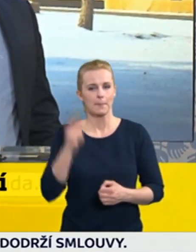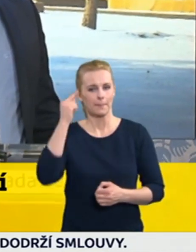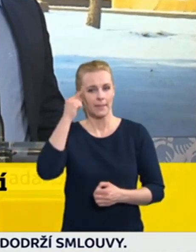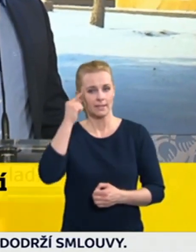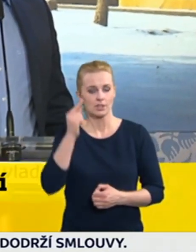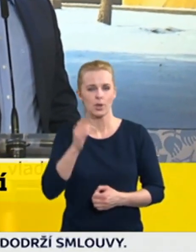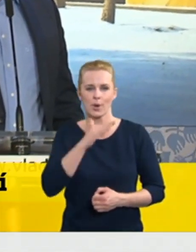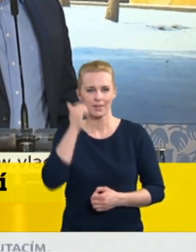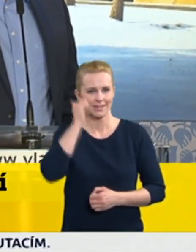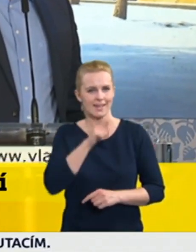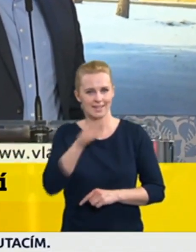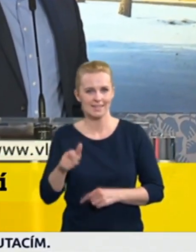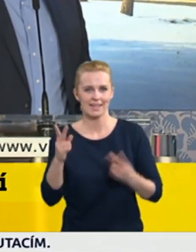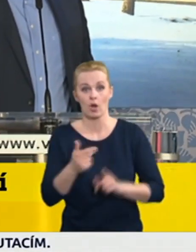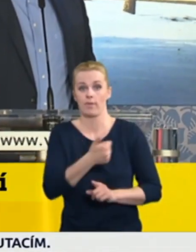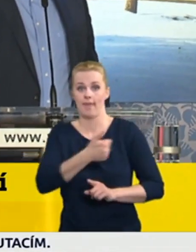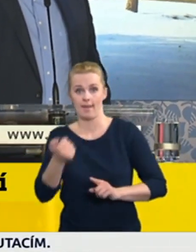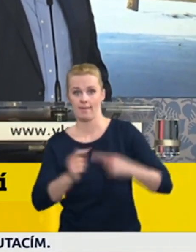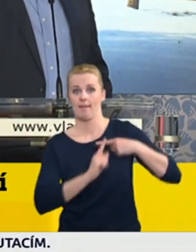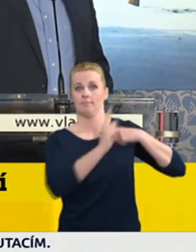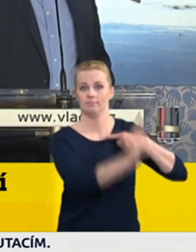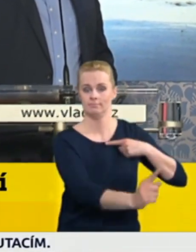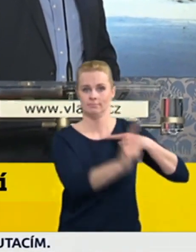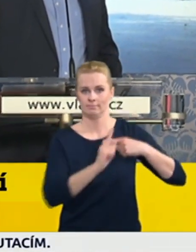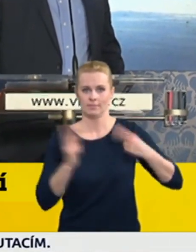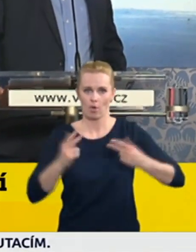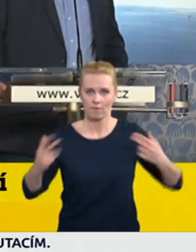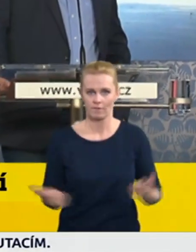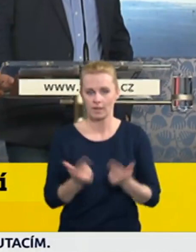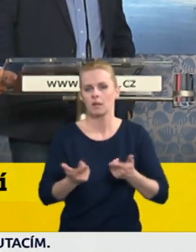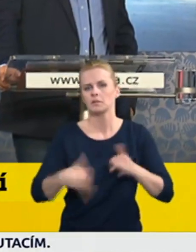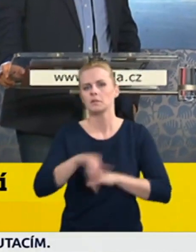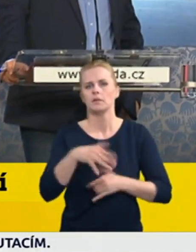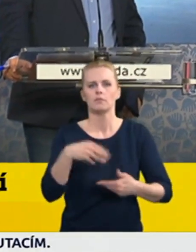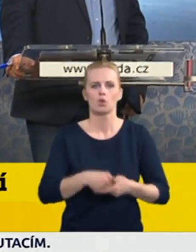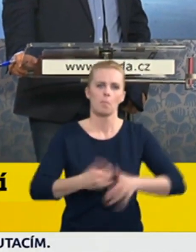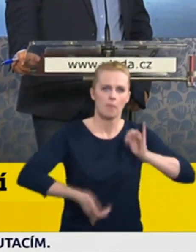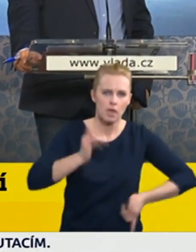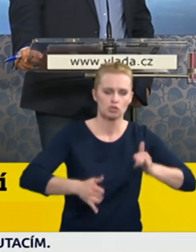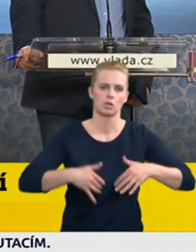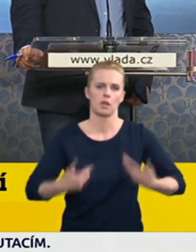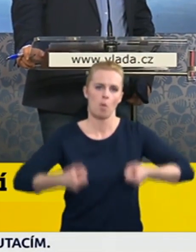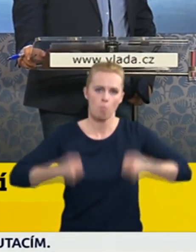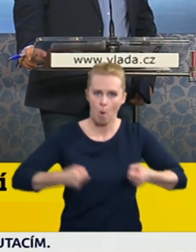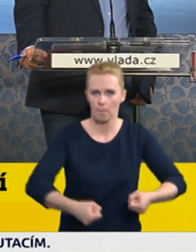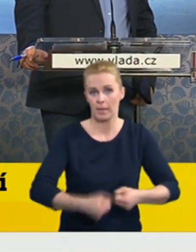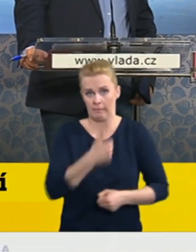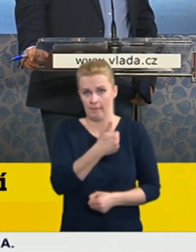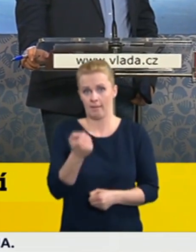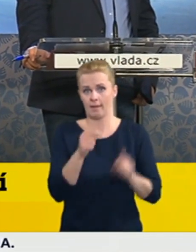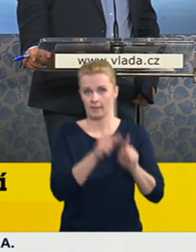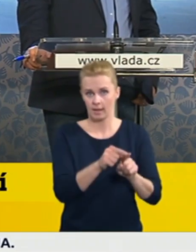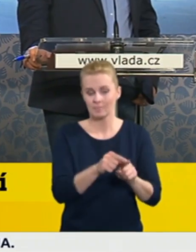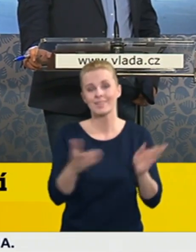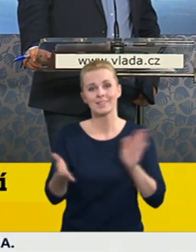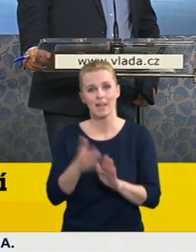na hory jenom na jednodenní výlety, kde bobojí nebo běžkují a jestli by nestálo za to i